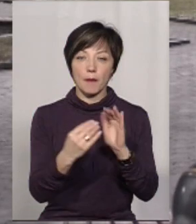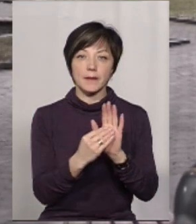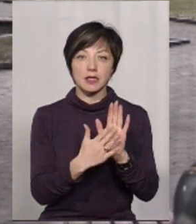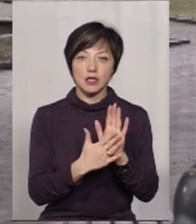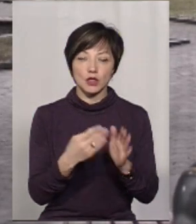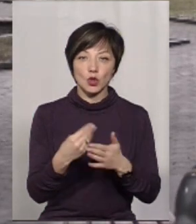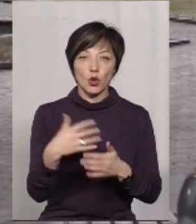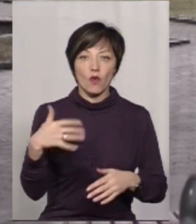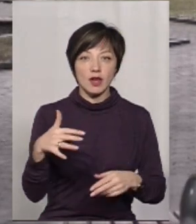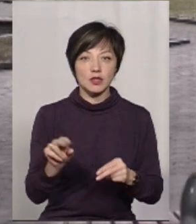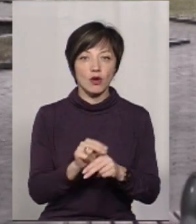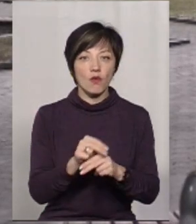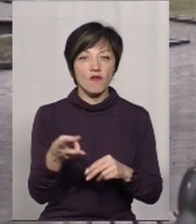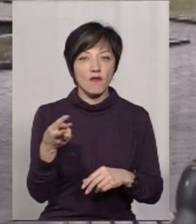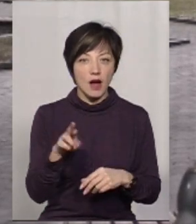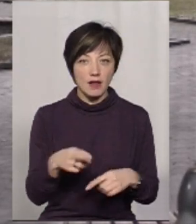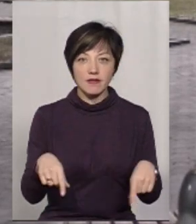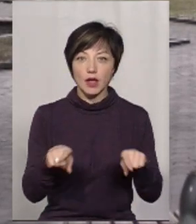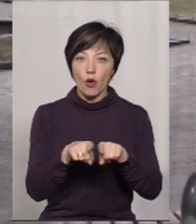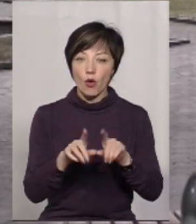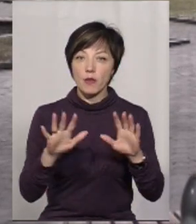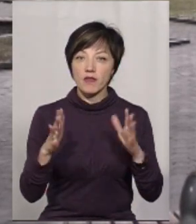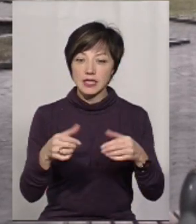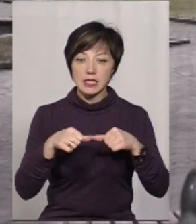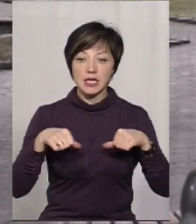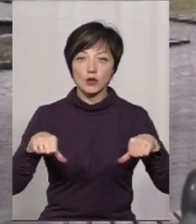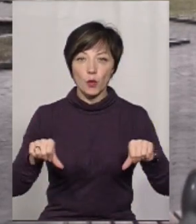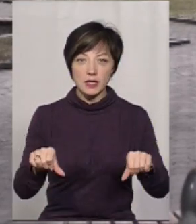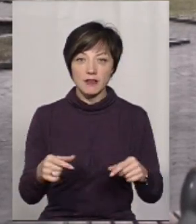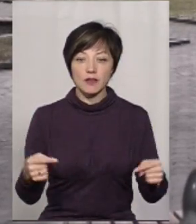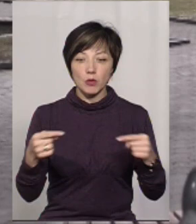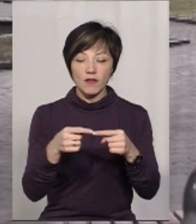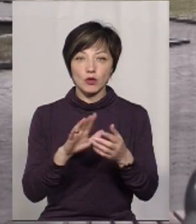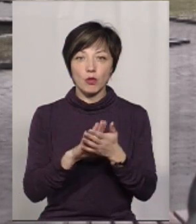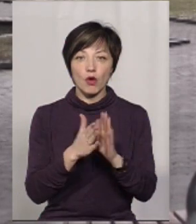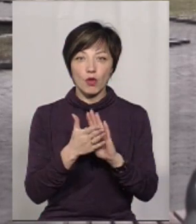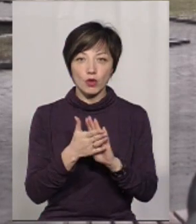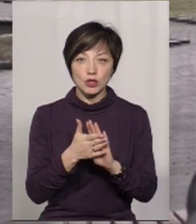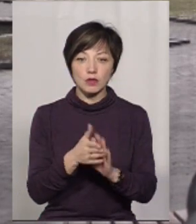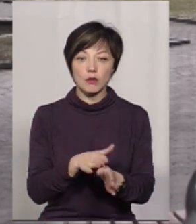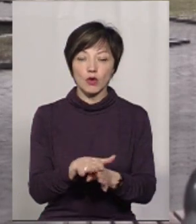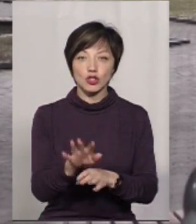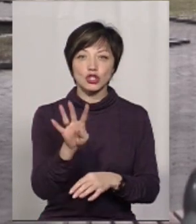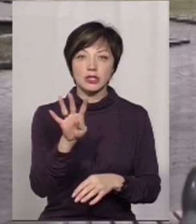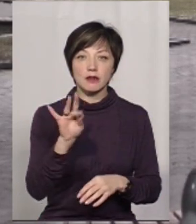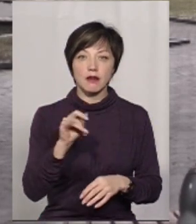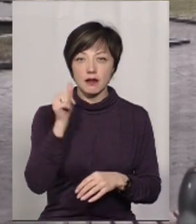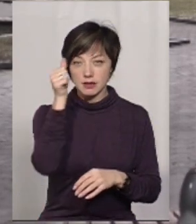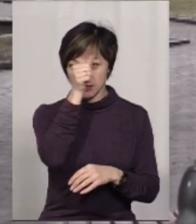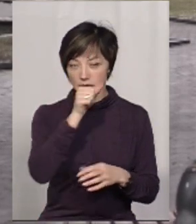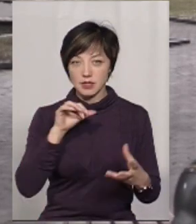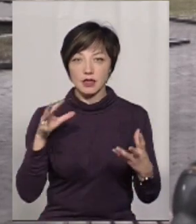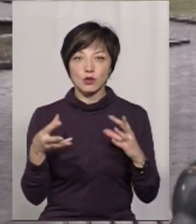дороговартісного лікування. В такому випадку засідання комісії відповідно до положення проходить чотири рази на рік за